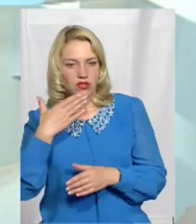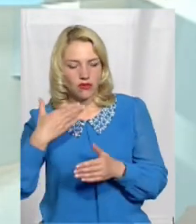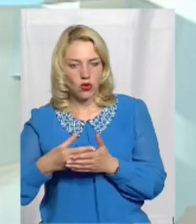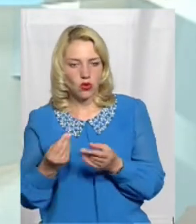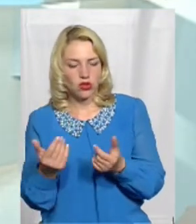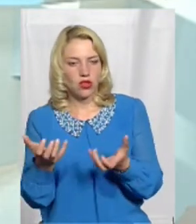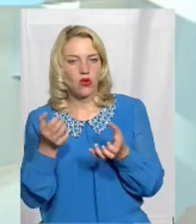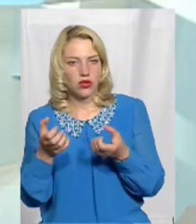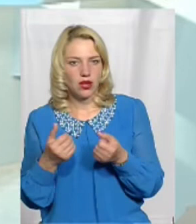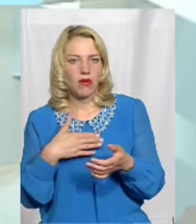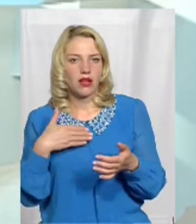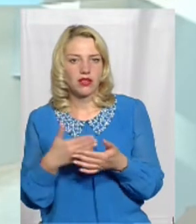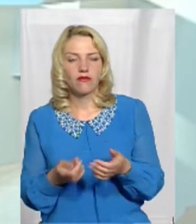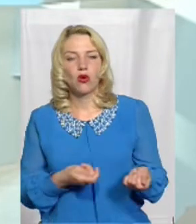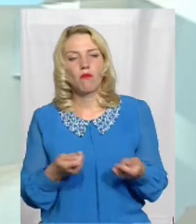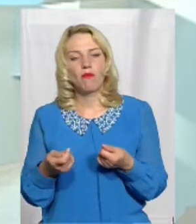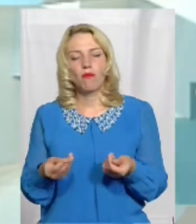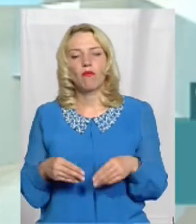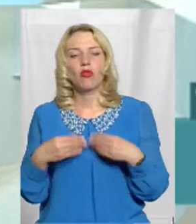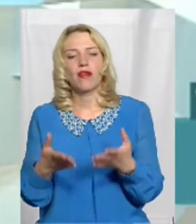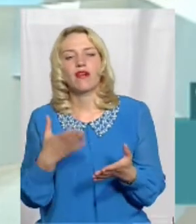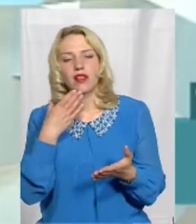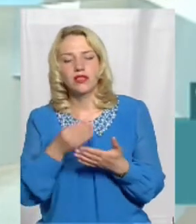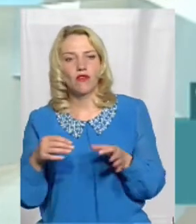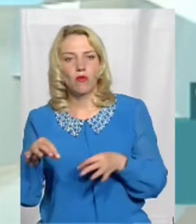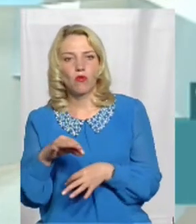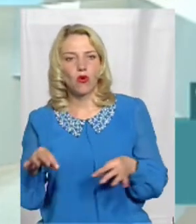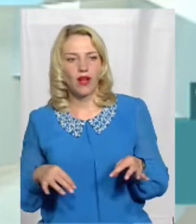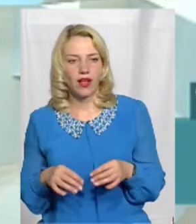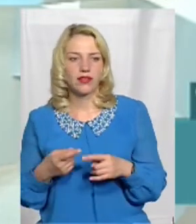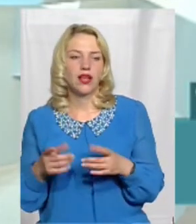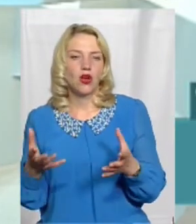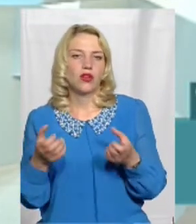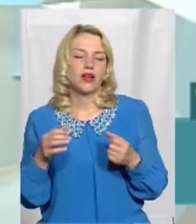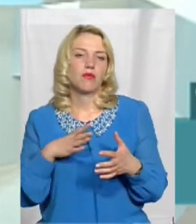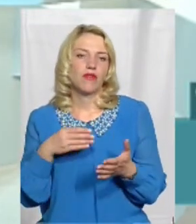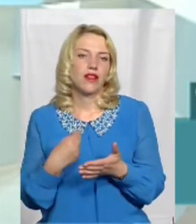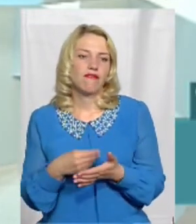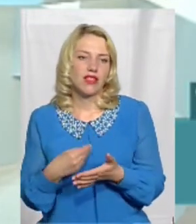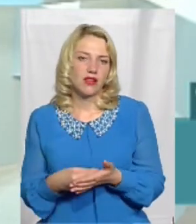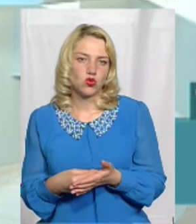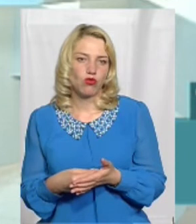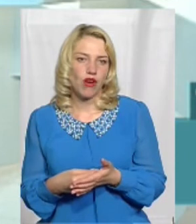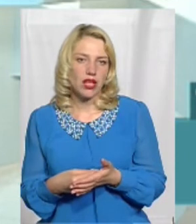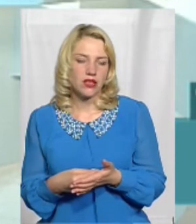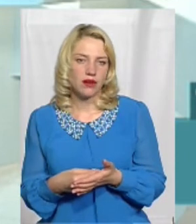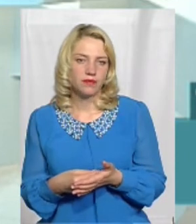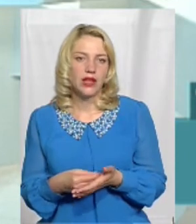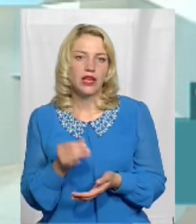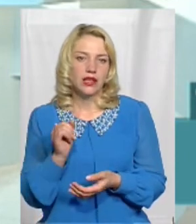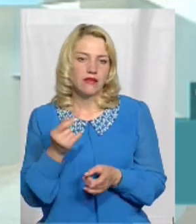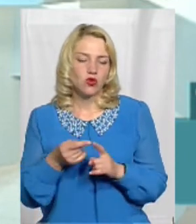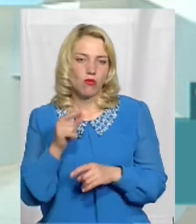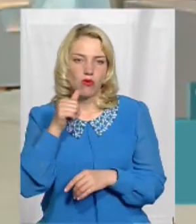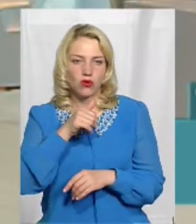отримували Активно подавали свої проекти, отримували фінансування В цьому